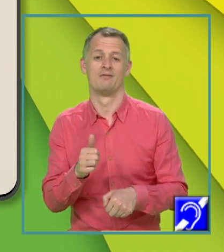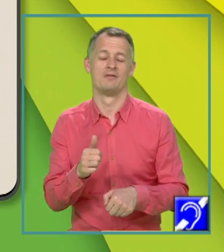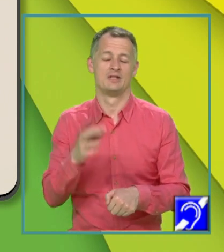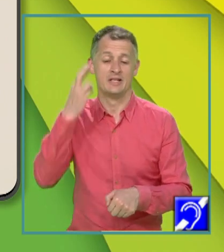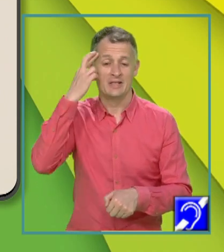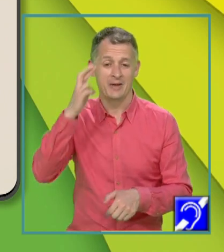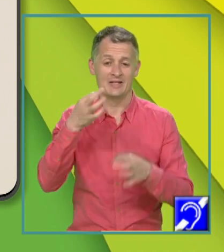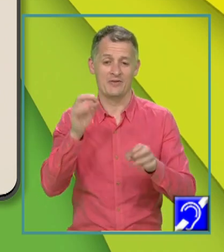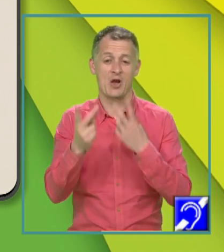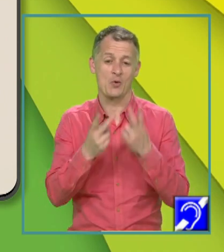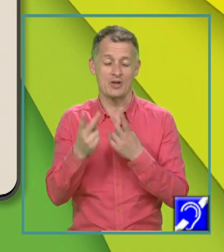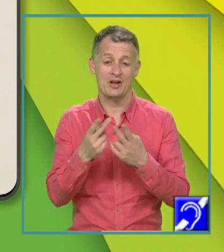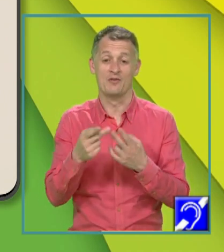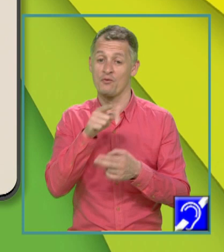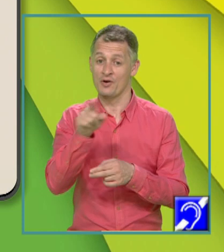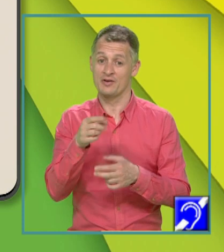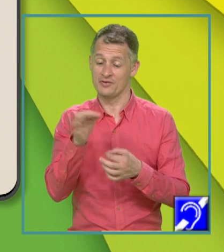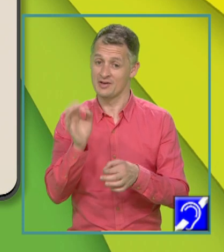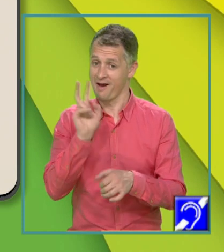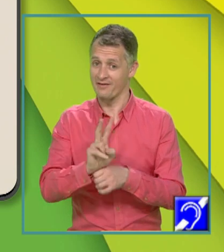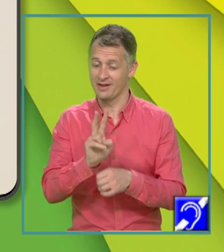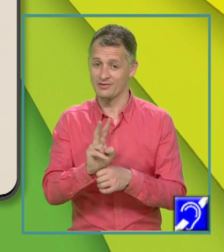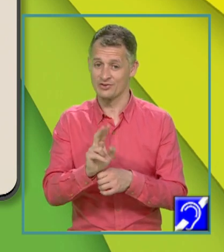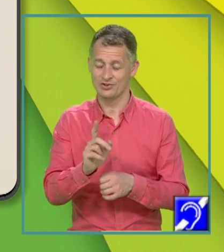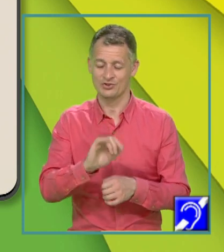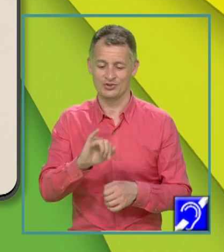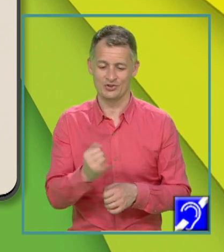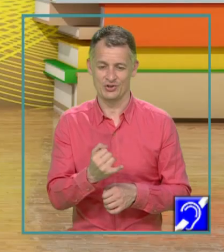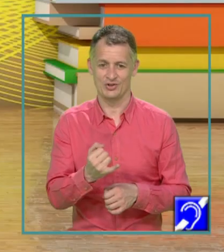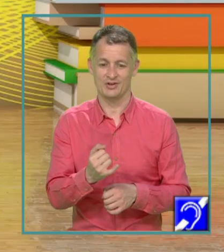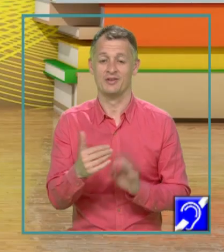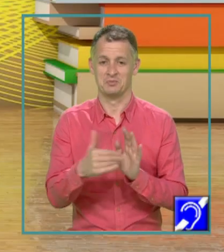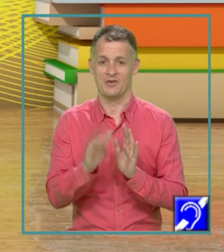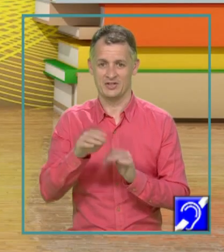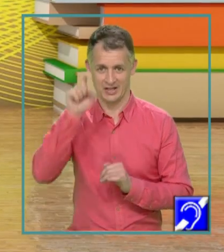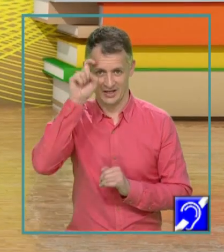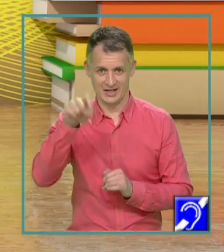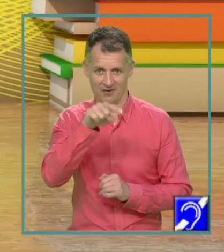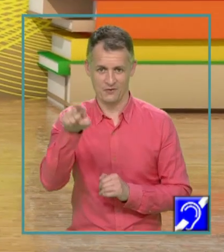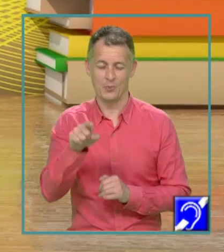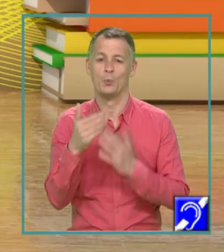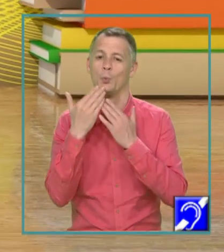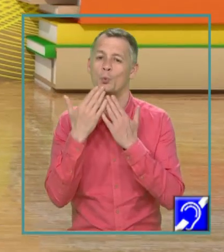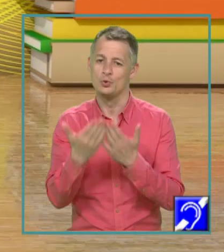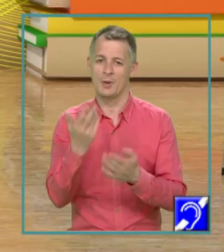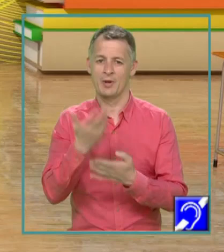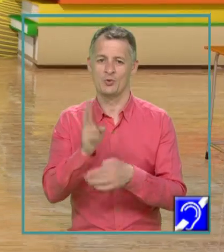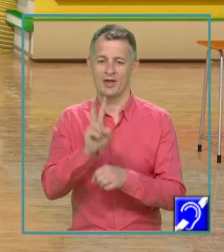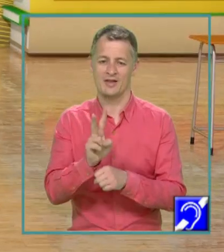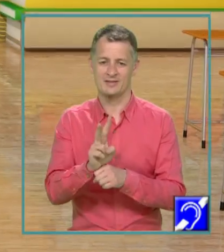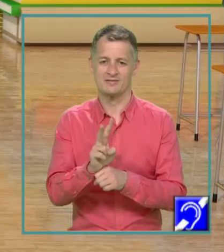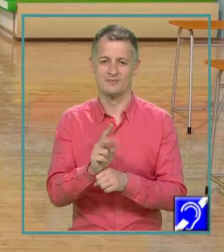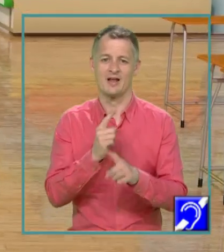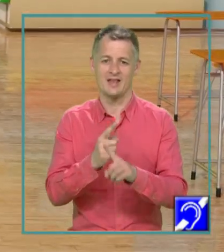foarte atenți și nu în ultimul rând aveți încredere în voi vă mulțumim pentru atenție pentru lecția de